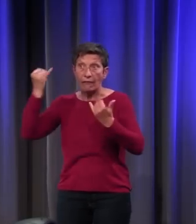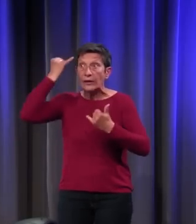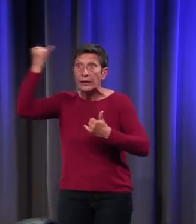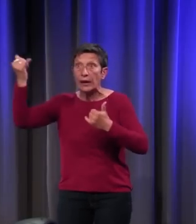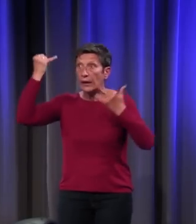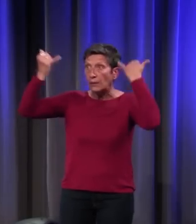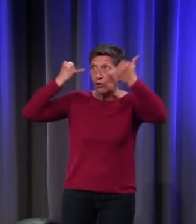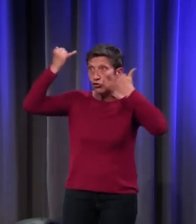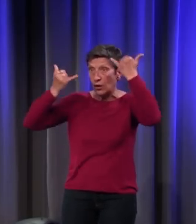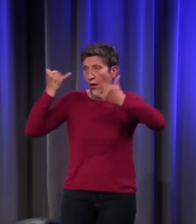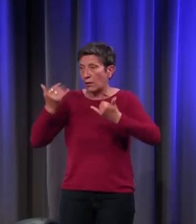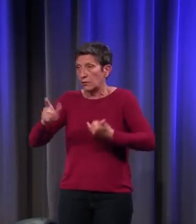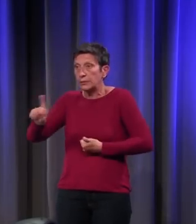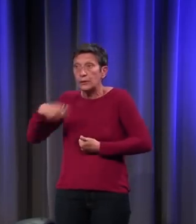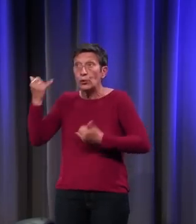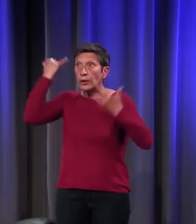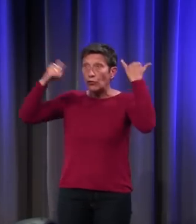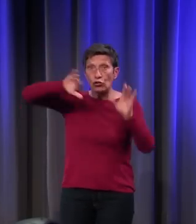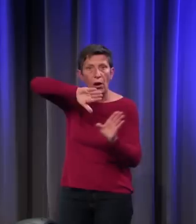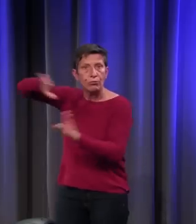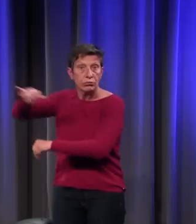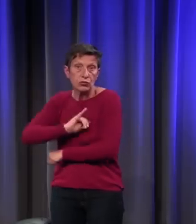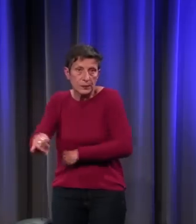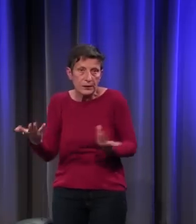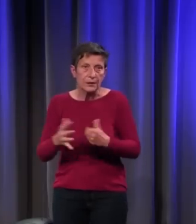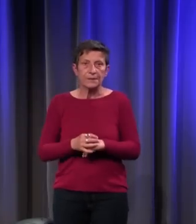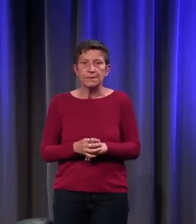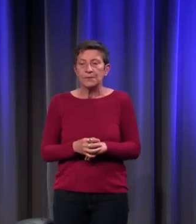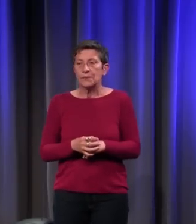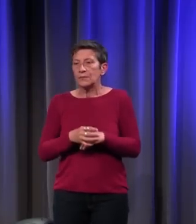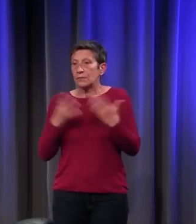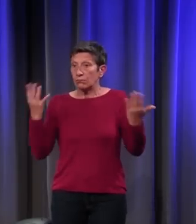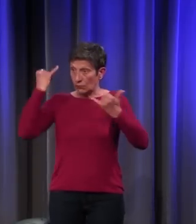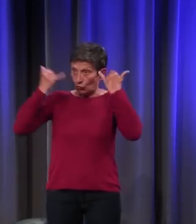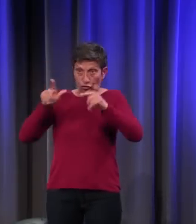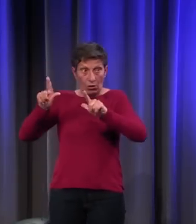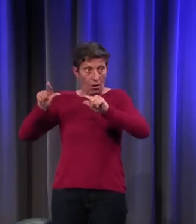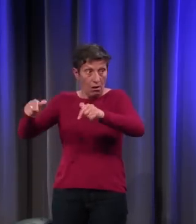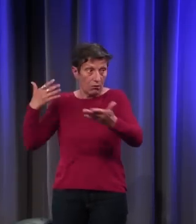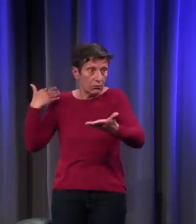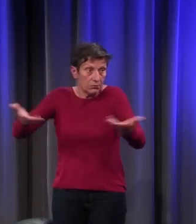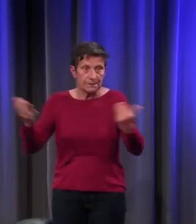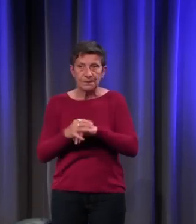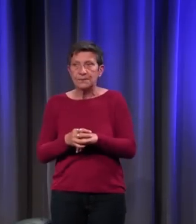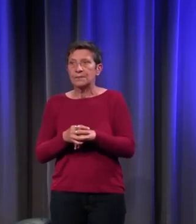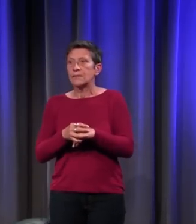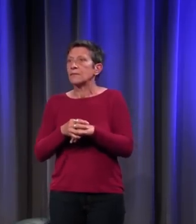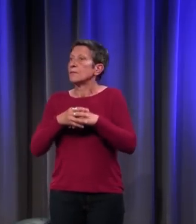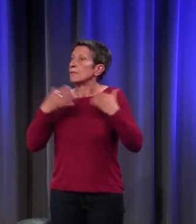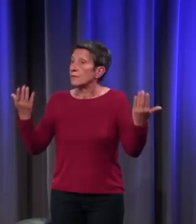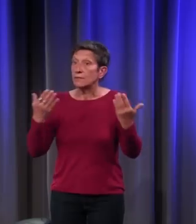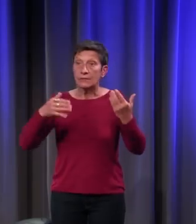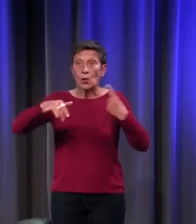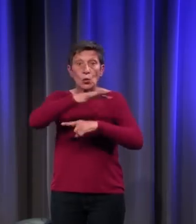imaginaires. Ce serait absurde de laisser ça de côté. L'imaginaire, ça existe. Quand on étudie les